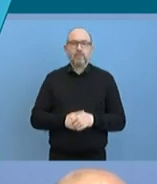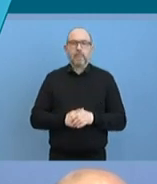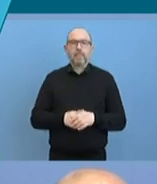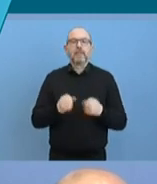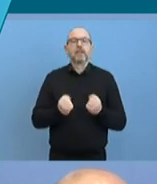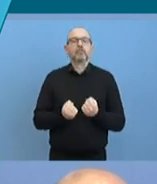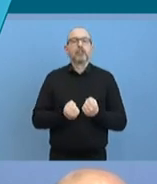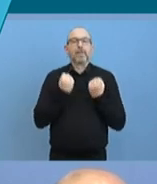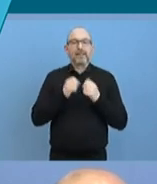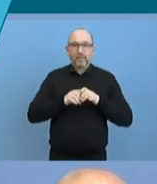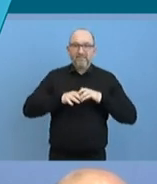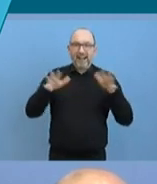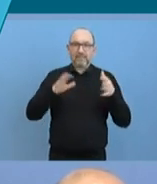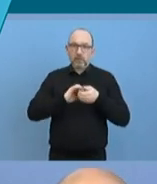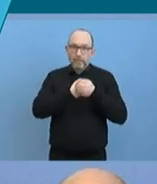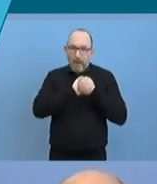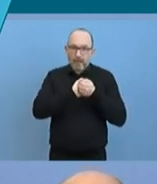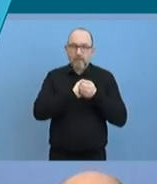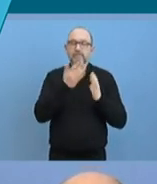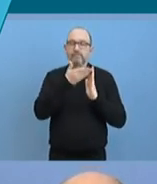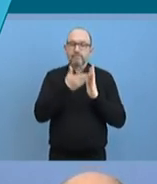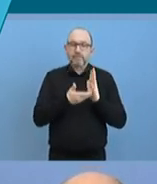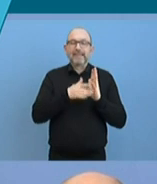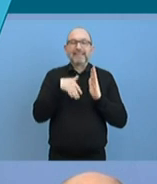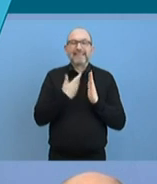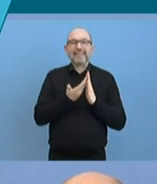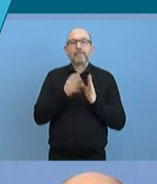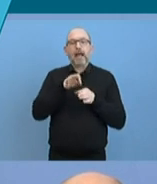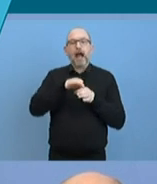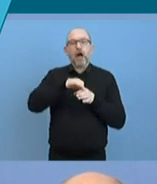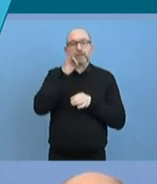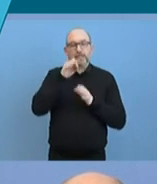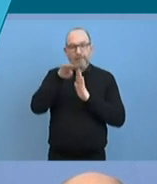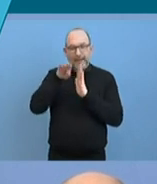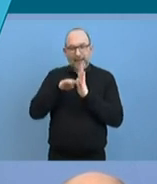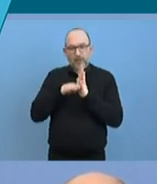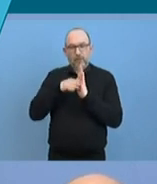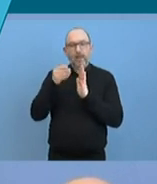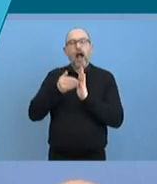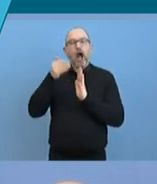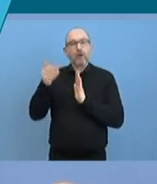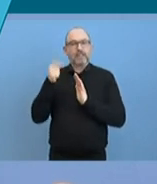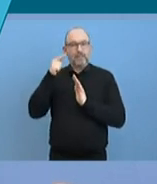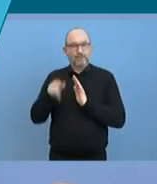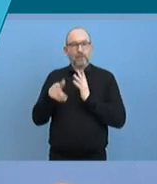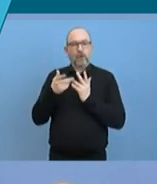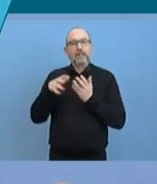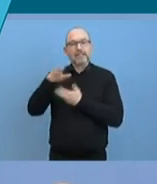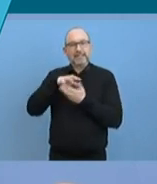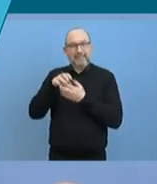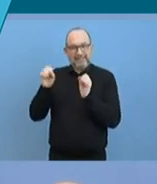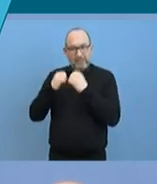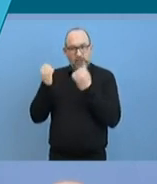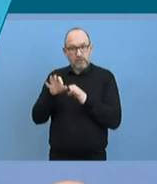Wachstumspakt die vorgesehene Ausnahmeregelung für außergewöhnliche Krisensituationen ziehen, dass wir den Mitgliedstaaten